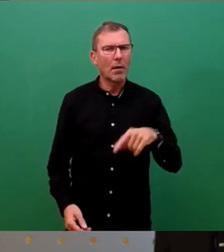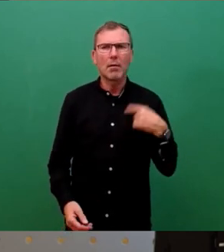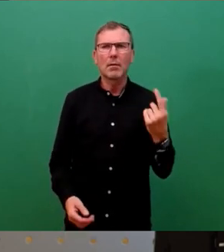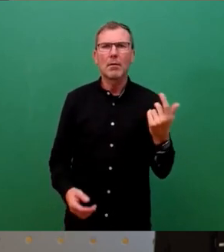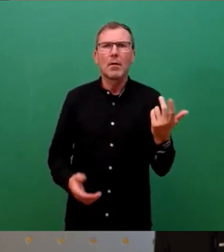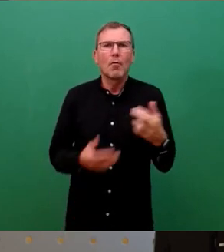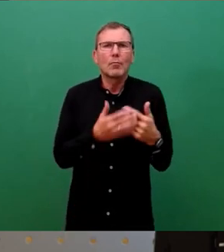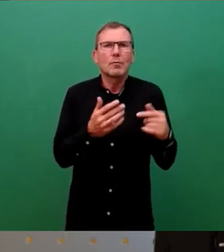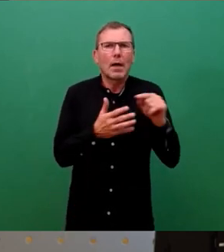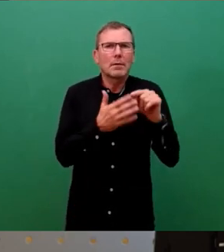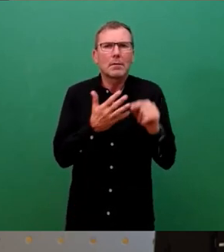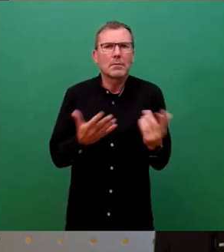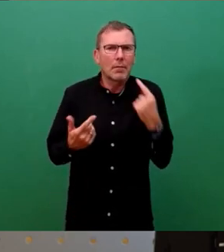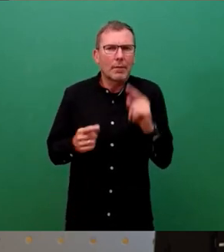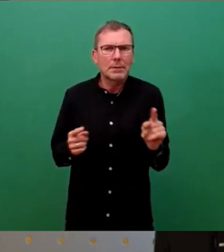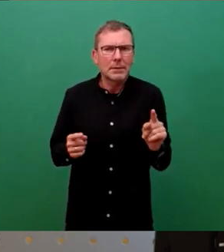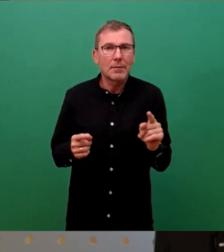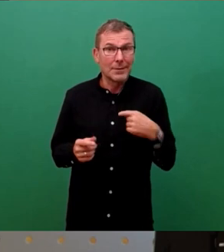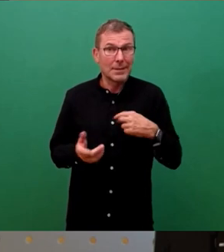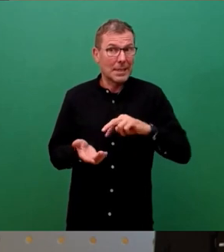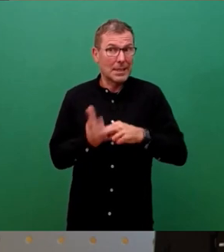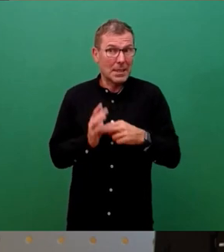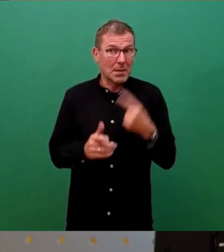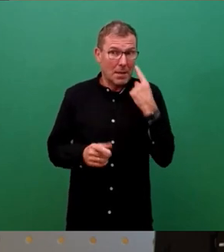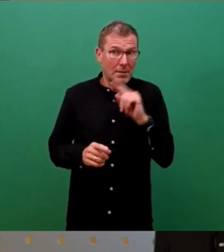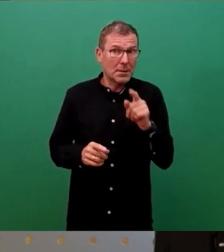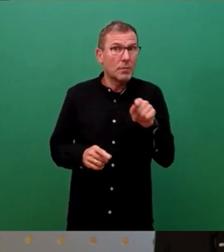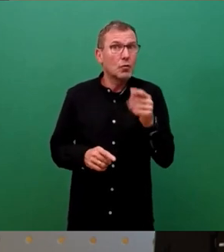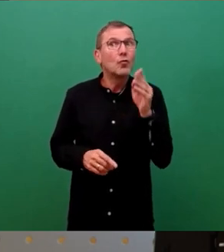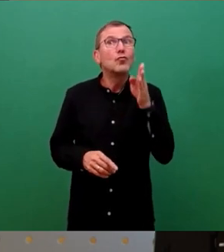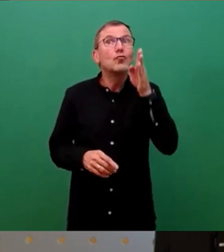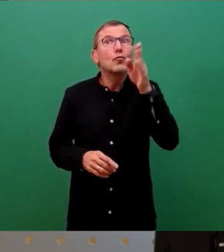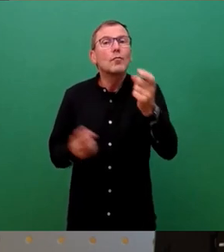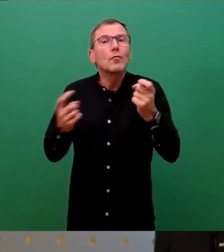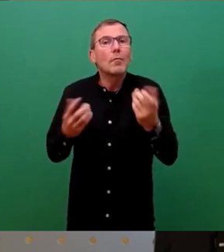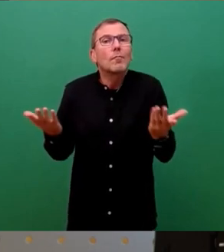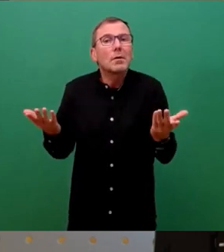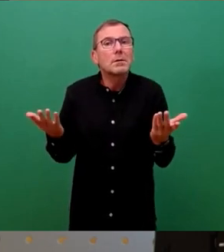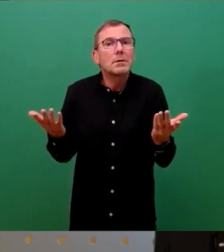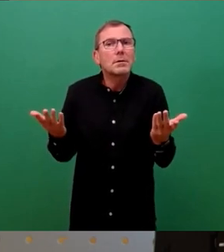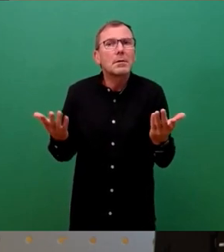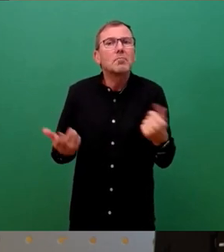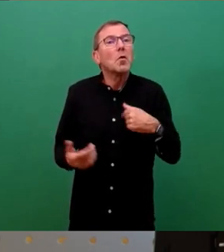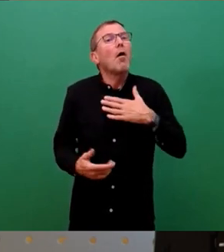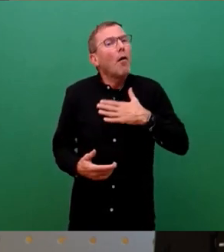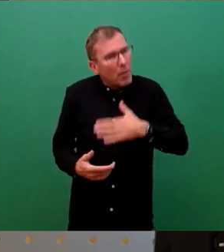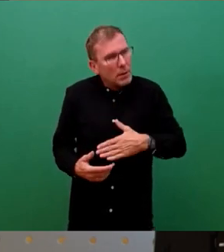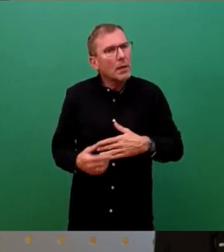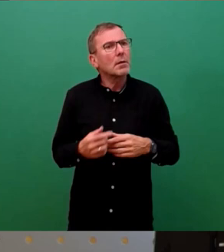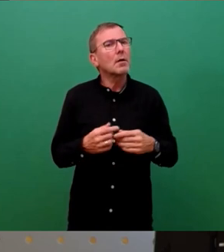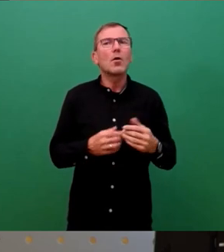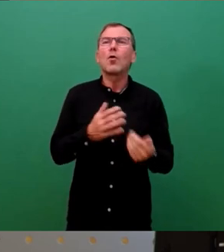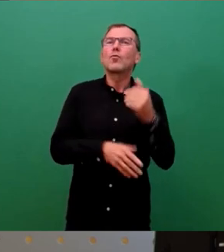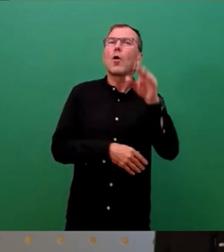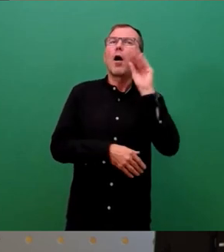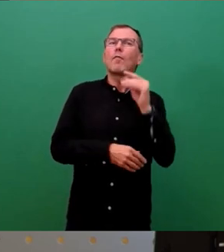wir noch nicht ganz genau, das sage ich mal als Techniker, was die Zukunft bringt. Also für mich ist, ich lasse mich gerne vom Gegenteil überzeugen, die Energiewende nicht